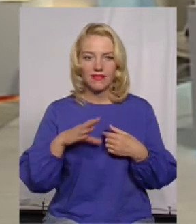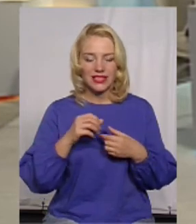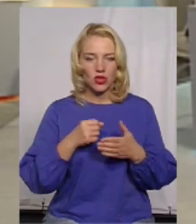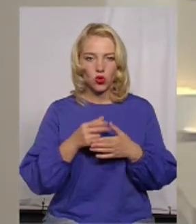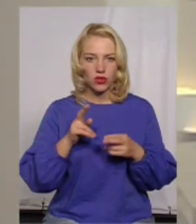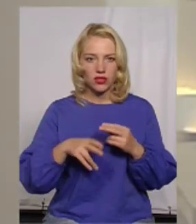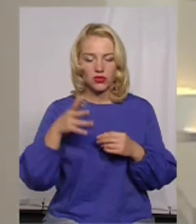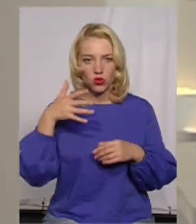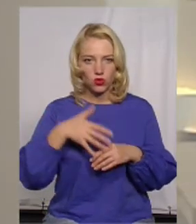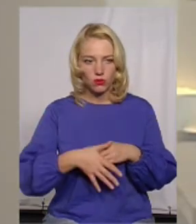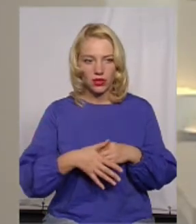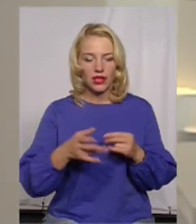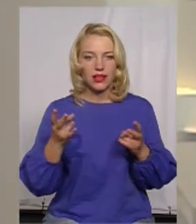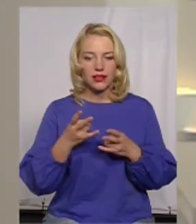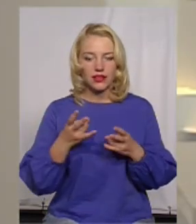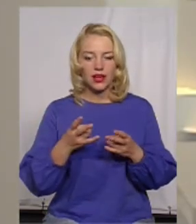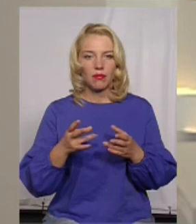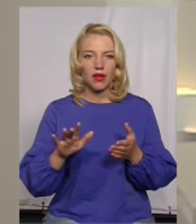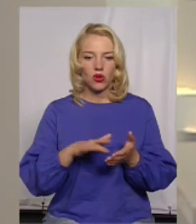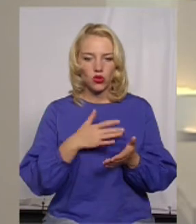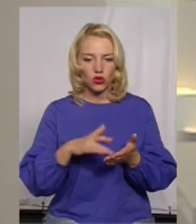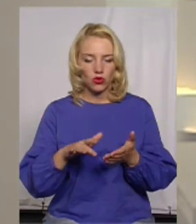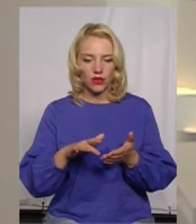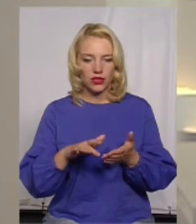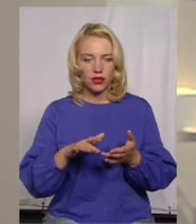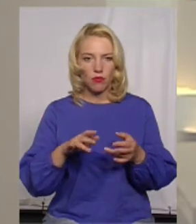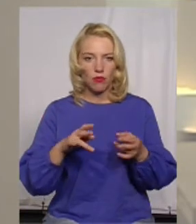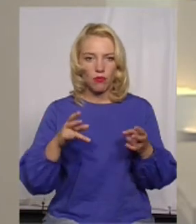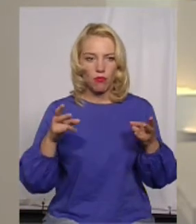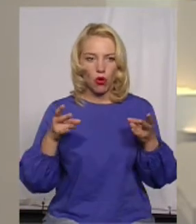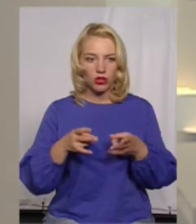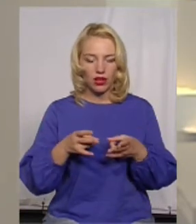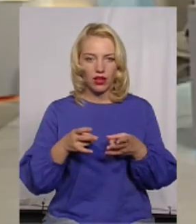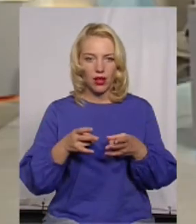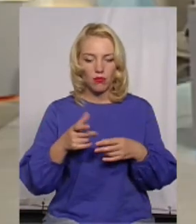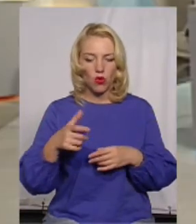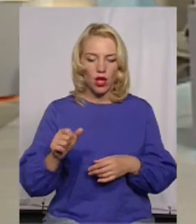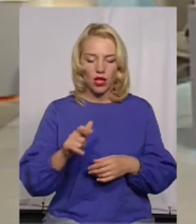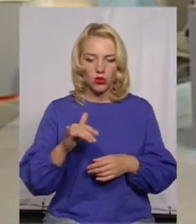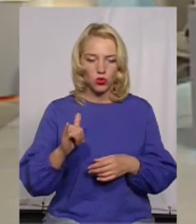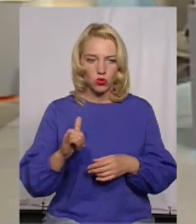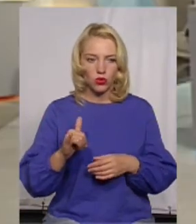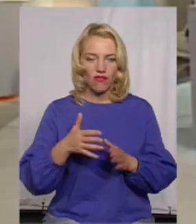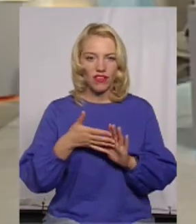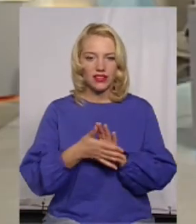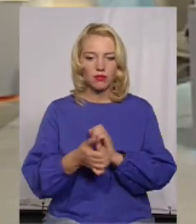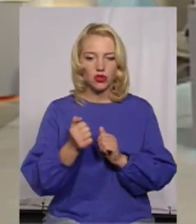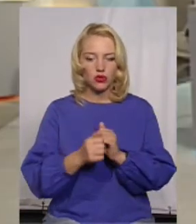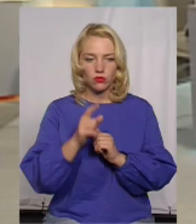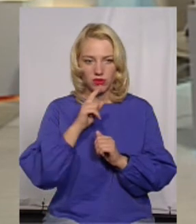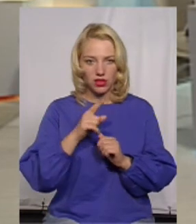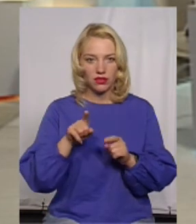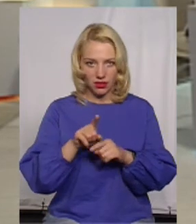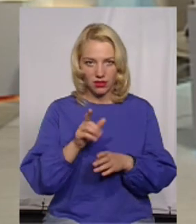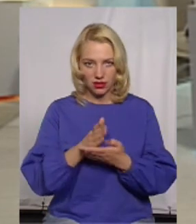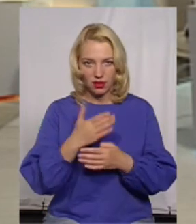до кінця зрозуміла. Треба розрахувати потребу в газі, тобто витрати щомісячно. Є